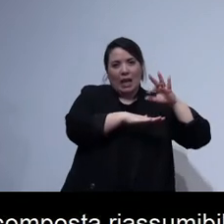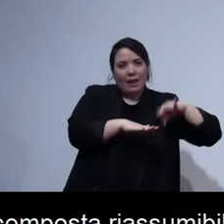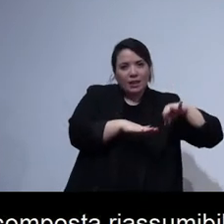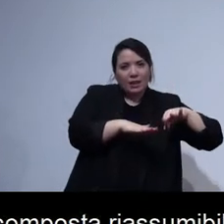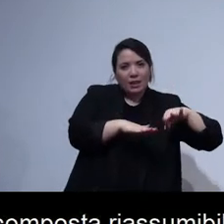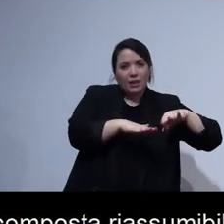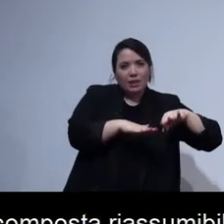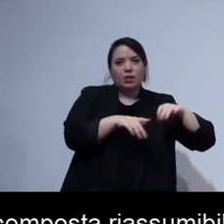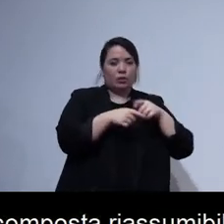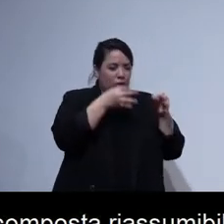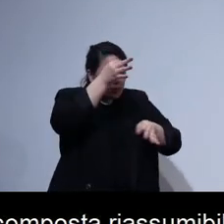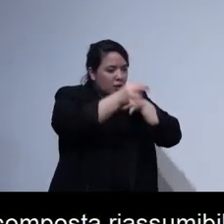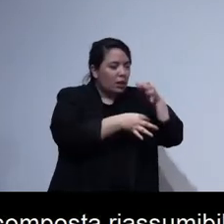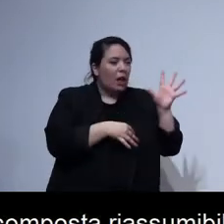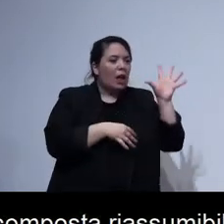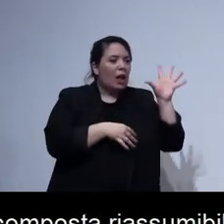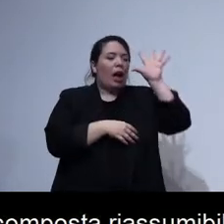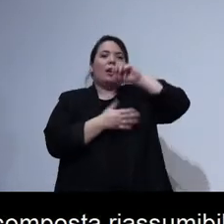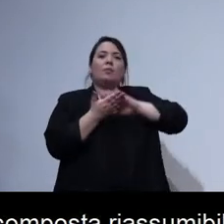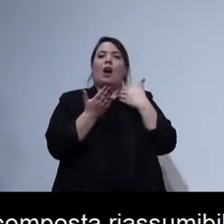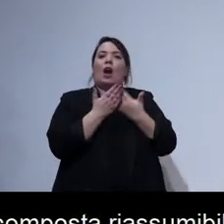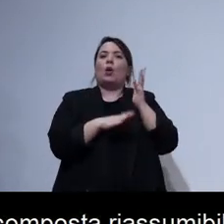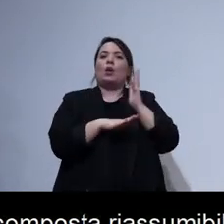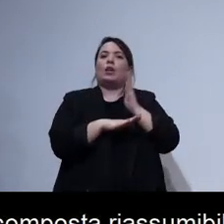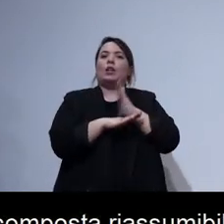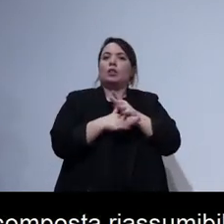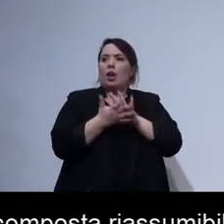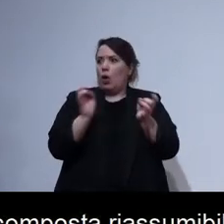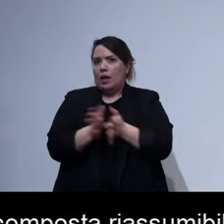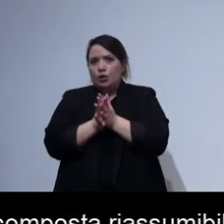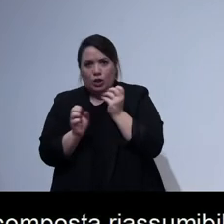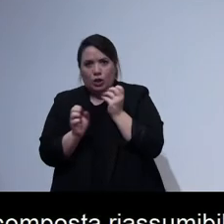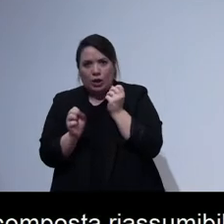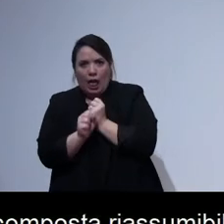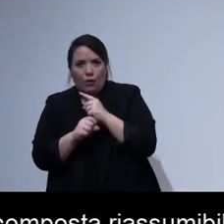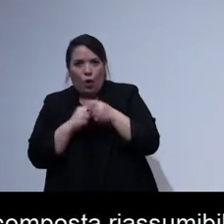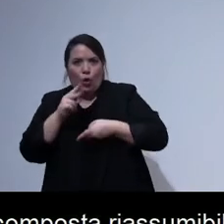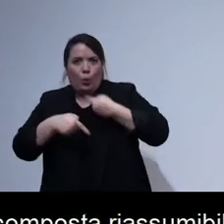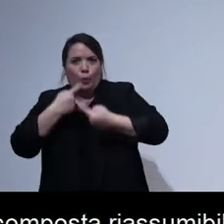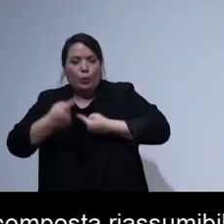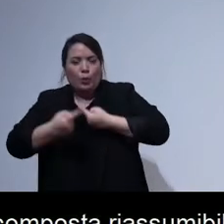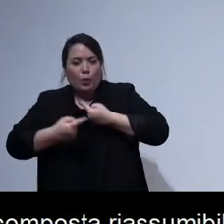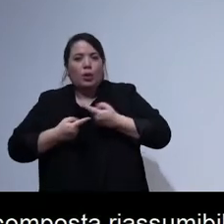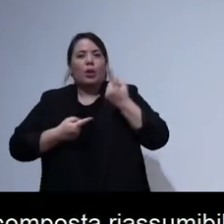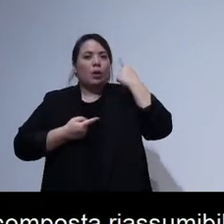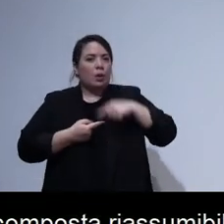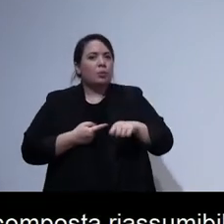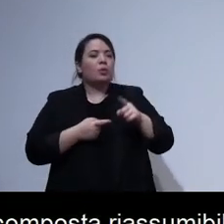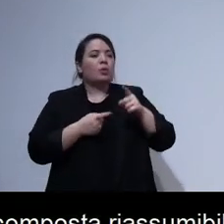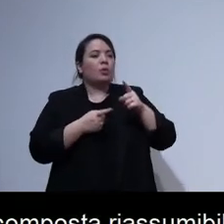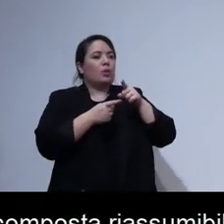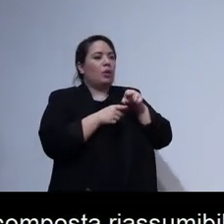'opportunità lavorativa ed è anche la possibilità di un territorio, di una città